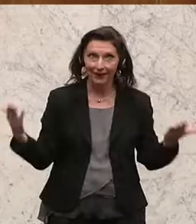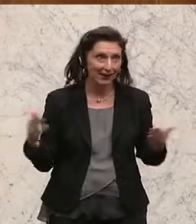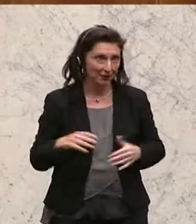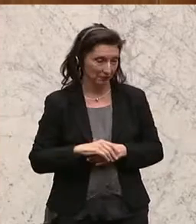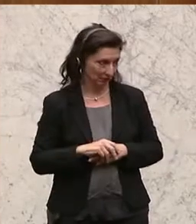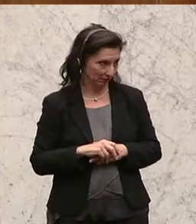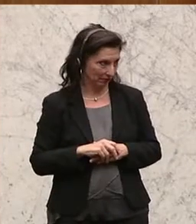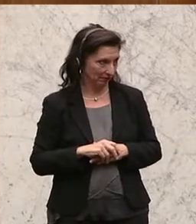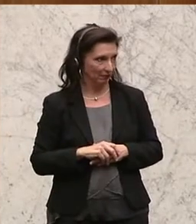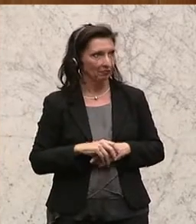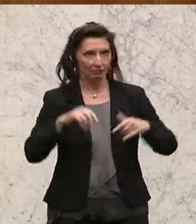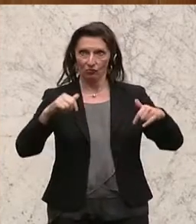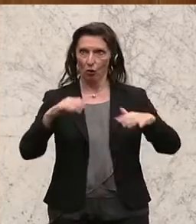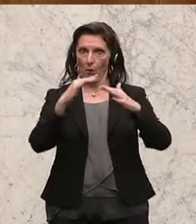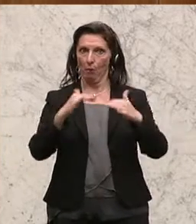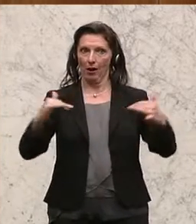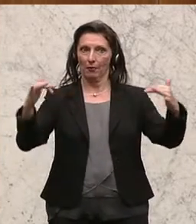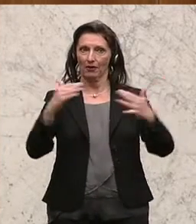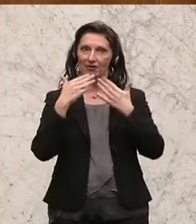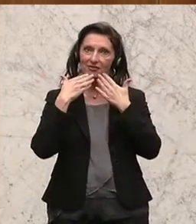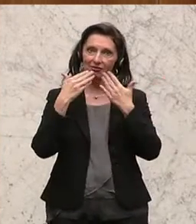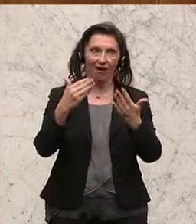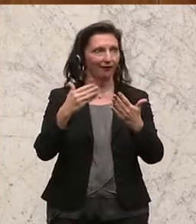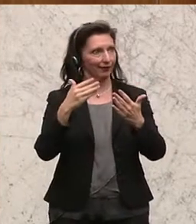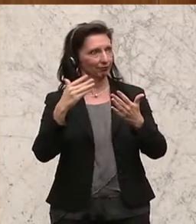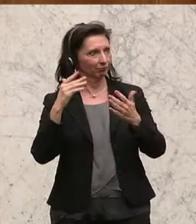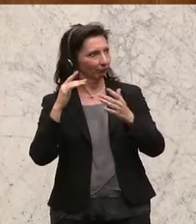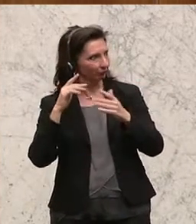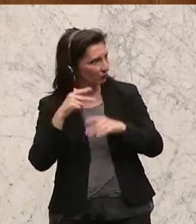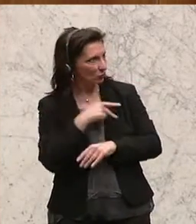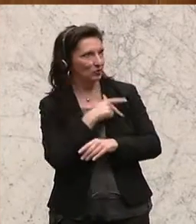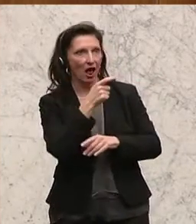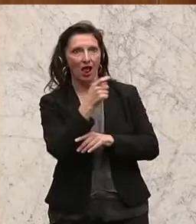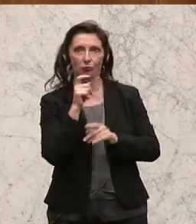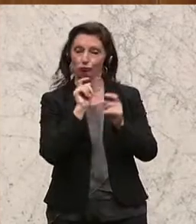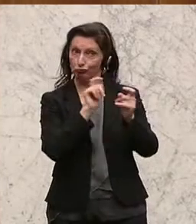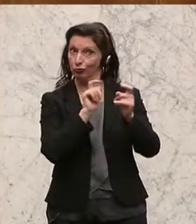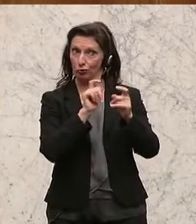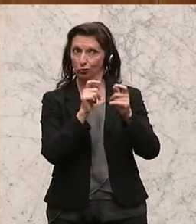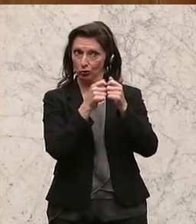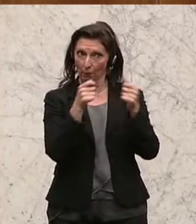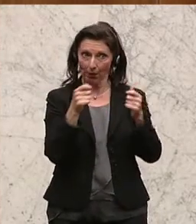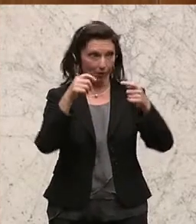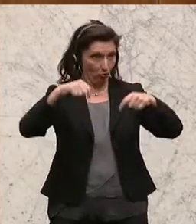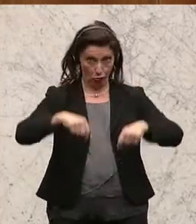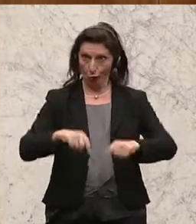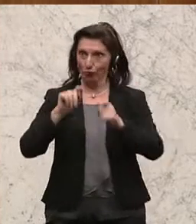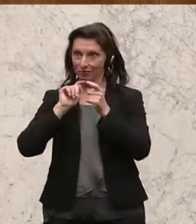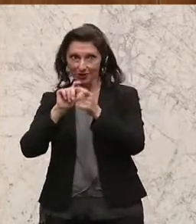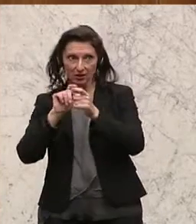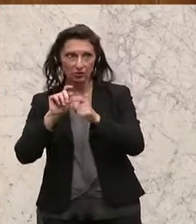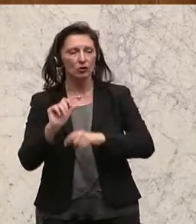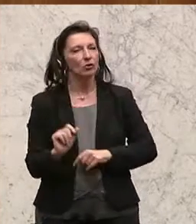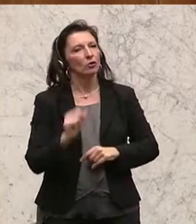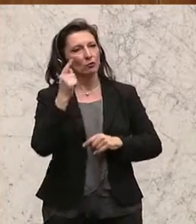und Herren im Hohen Haus, für die spannenden Diskussionen im Sozialausschuss hier im Plenum. Und ich bedanke mich ganz